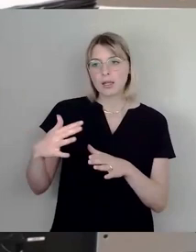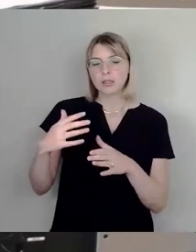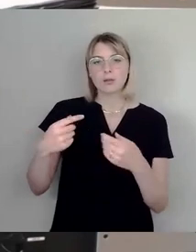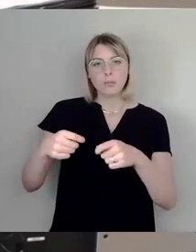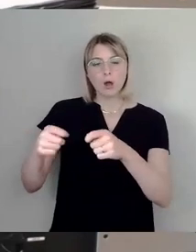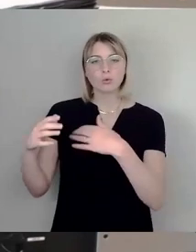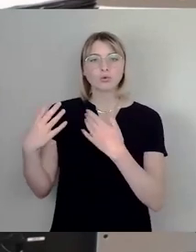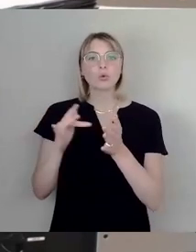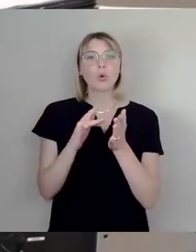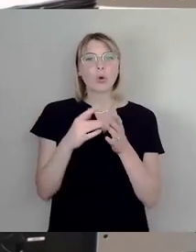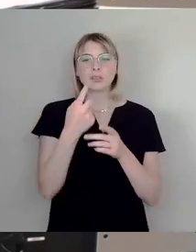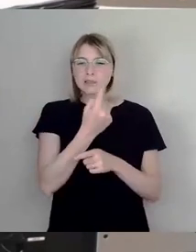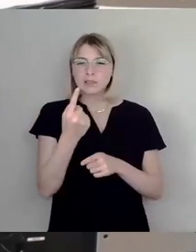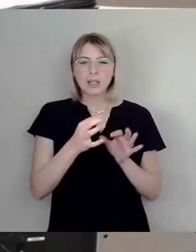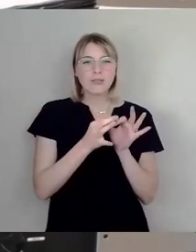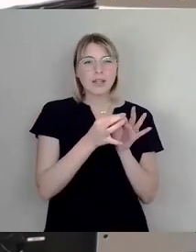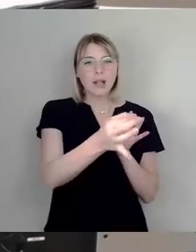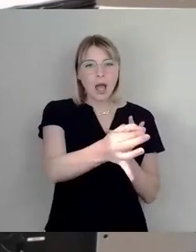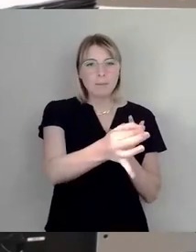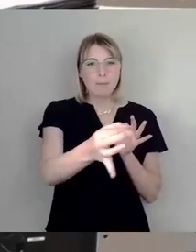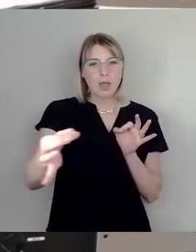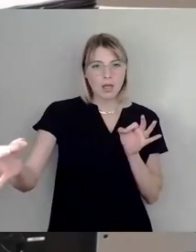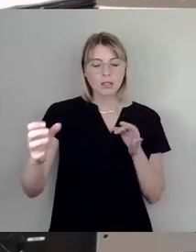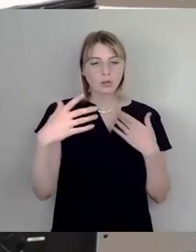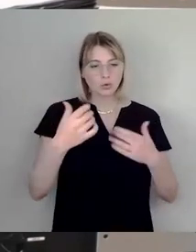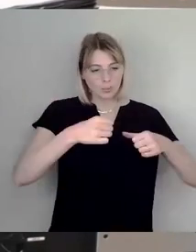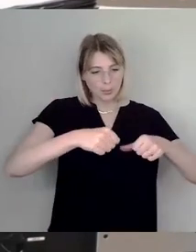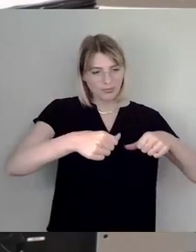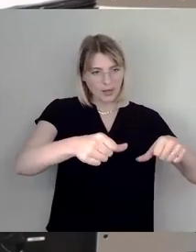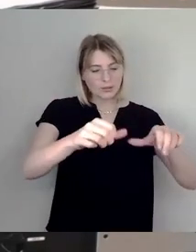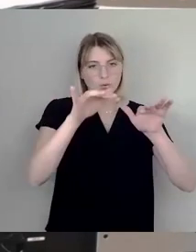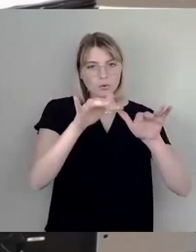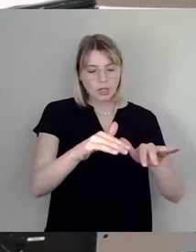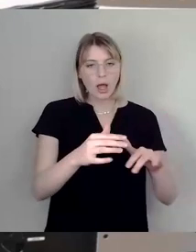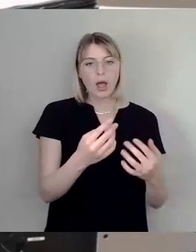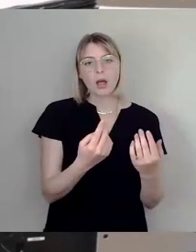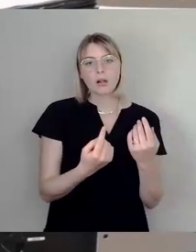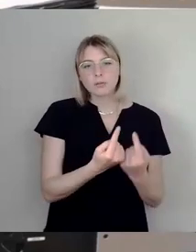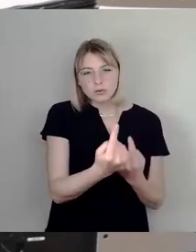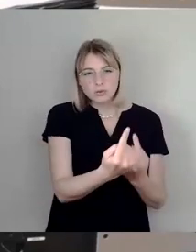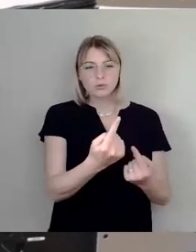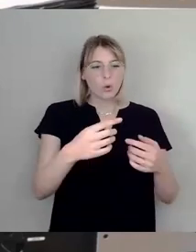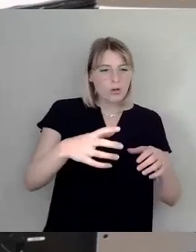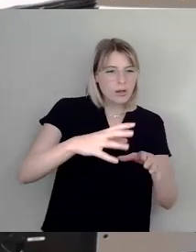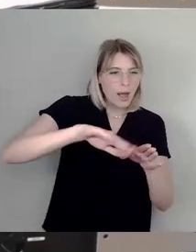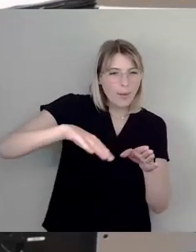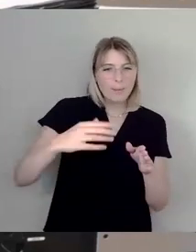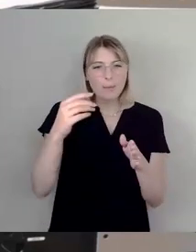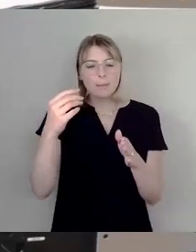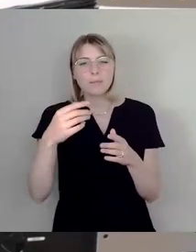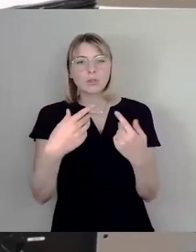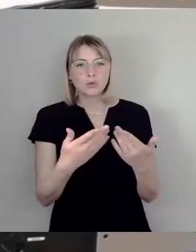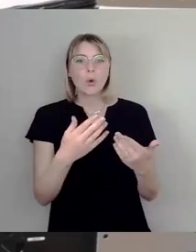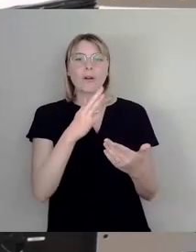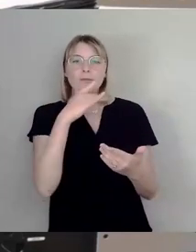jeder Quadratmeter, der hier bepflanzt, Unkraut gejätet, gesäubert und sonst was wird, der kostet einen Haufen